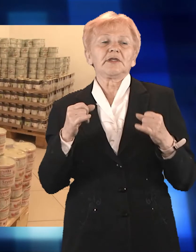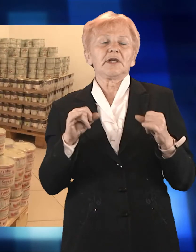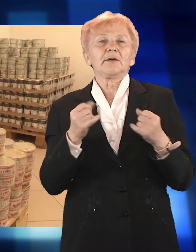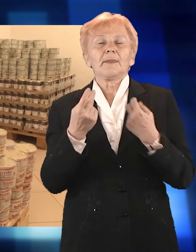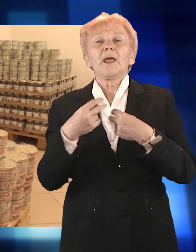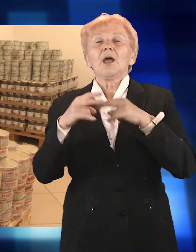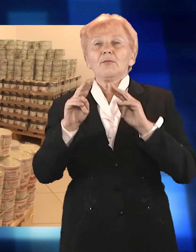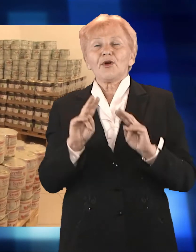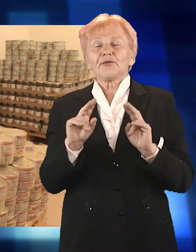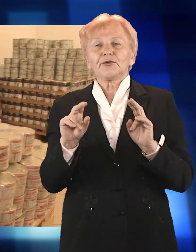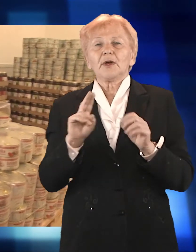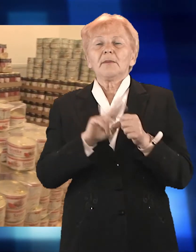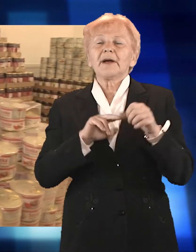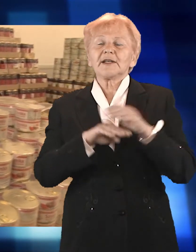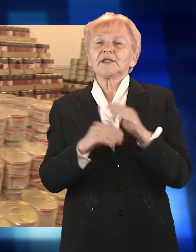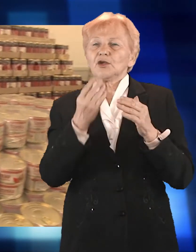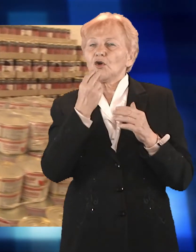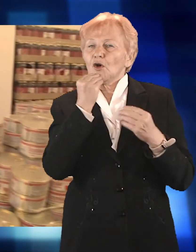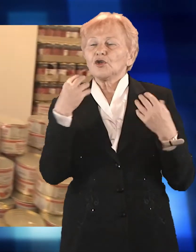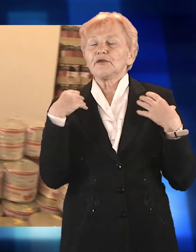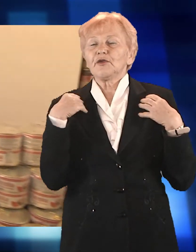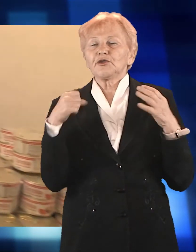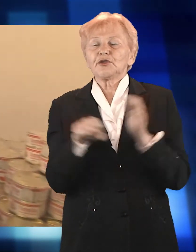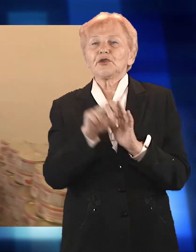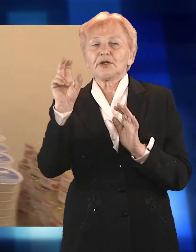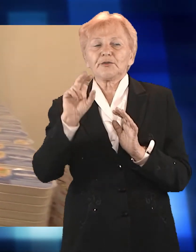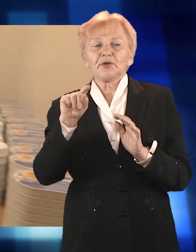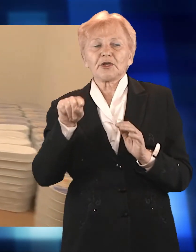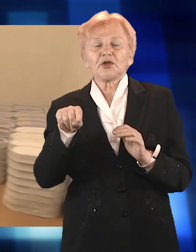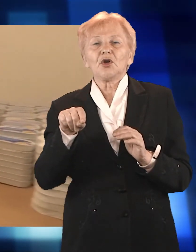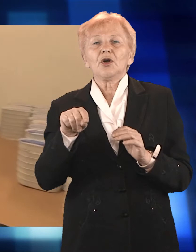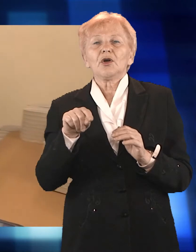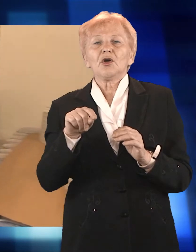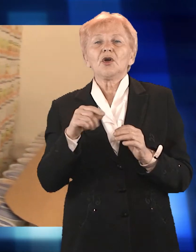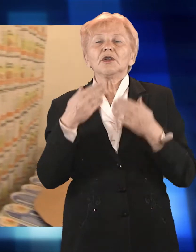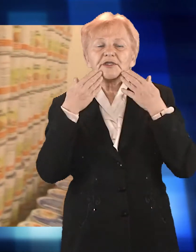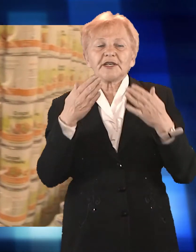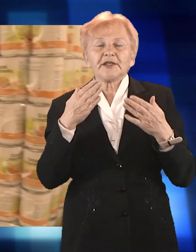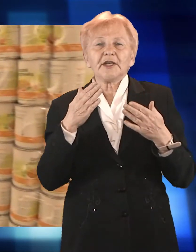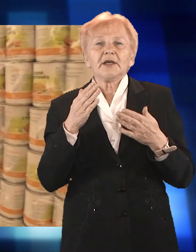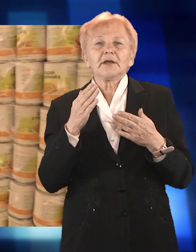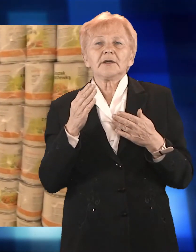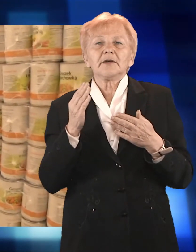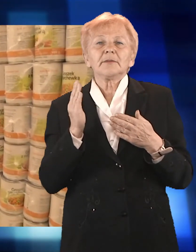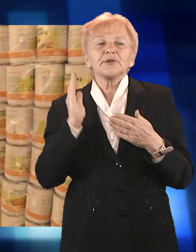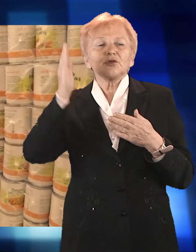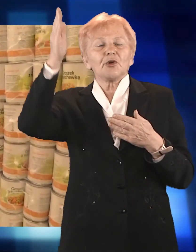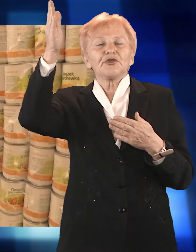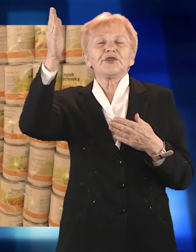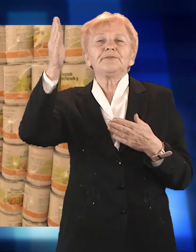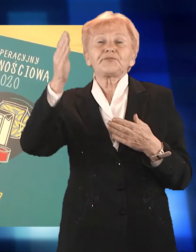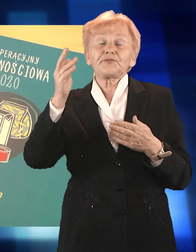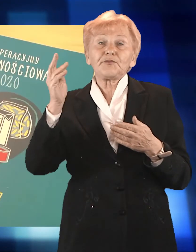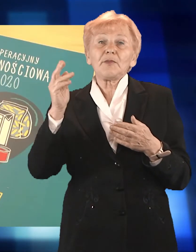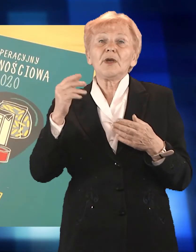to zasługa Stowarzyszenia Artystyczno-Społecznego Pracownia Przyszłości, w które zaangażowani są głównie wolontariusze związani m.in. ze Szlachetną Paczką,